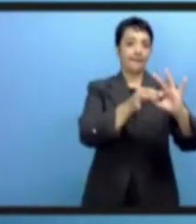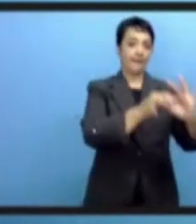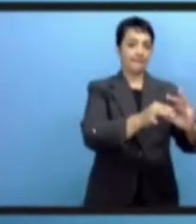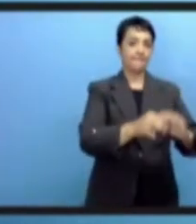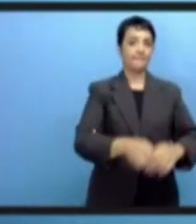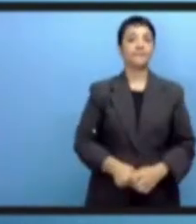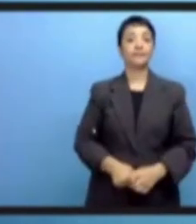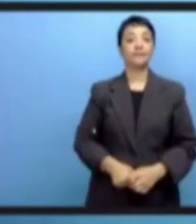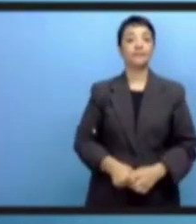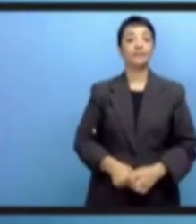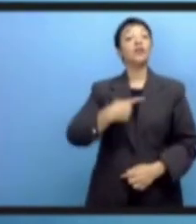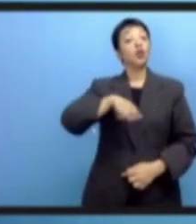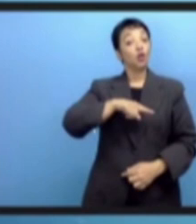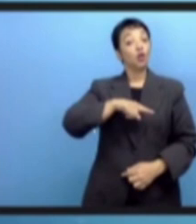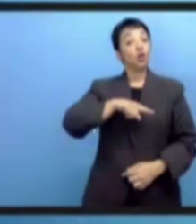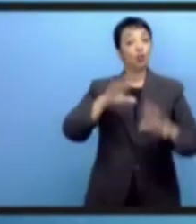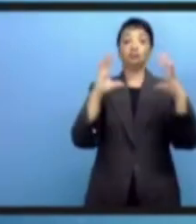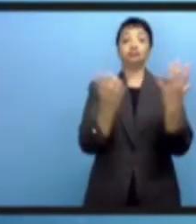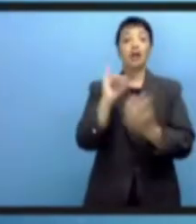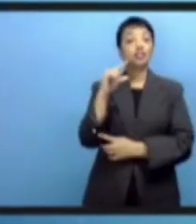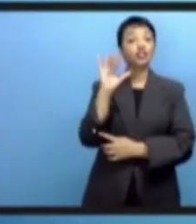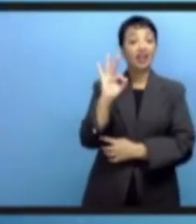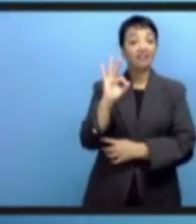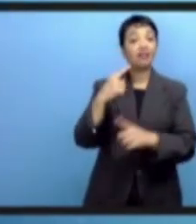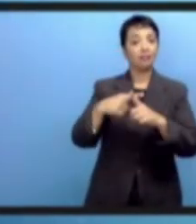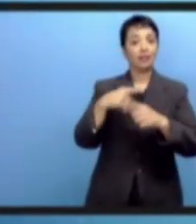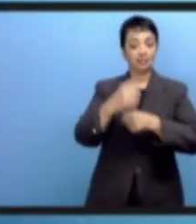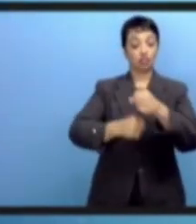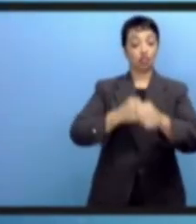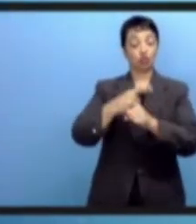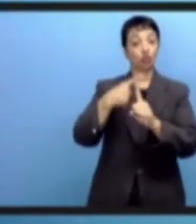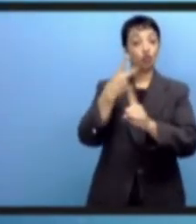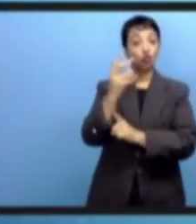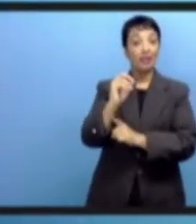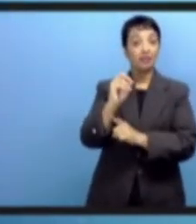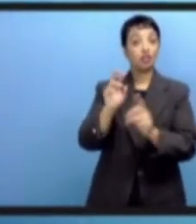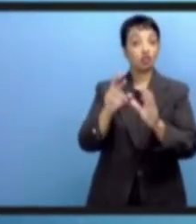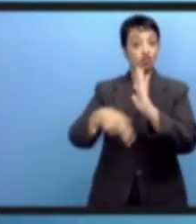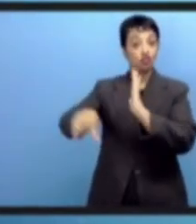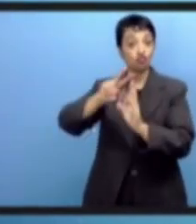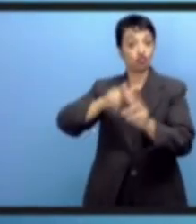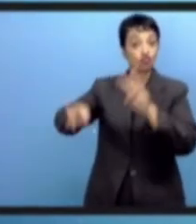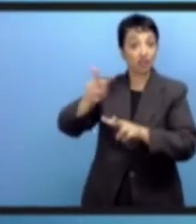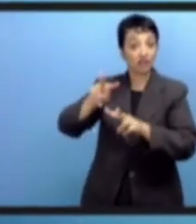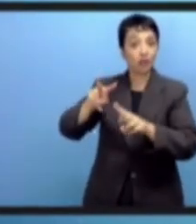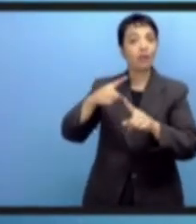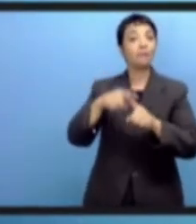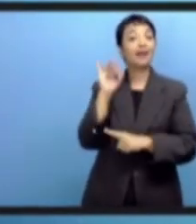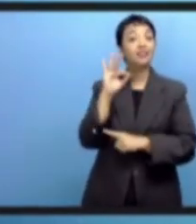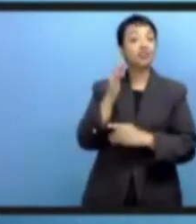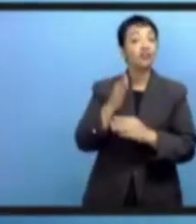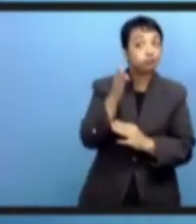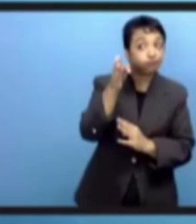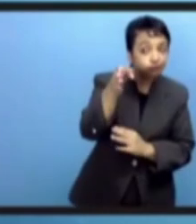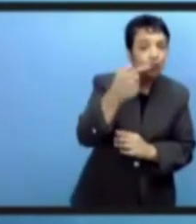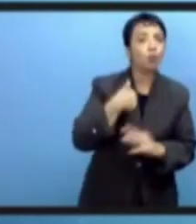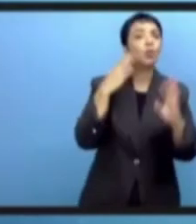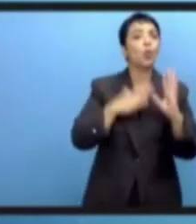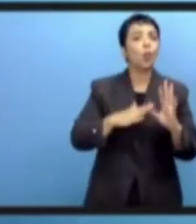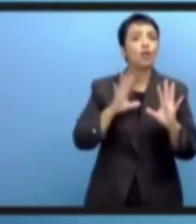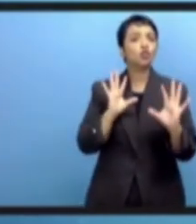-академическим сферой, частным сектором, исследовательскими организациями. Мы рады